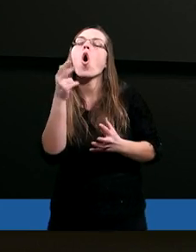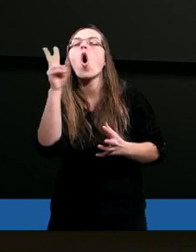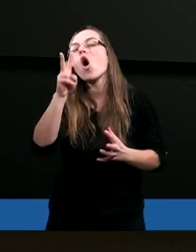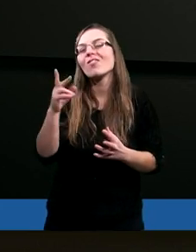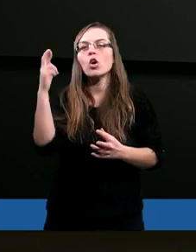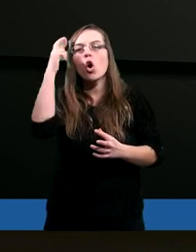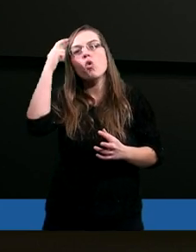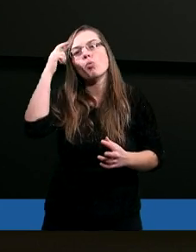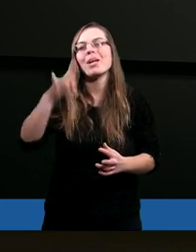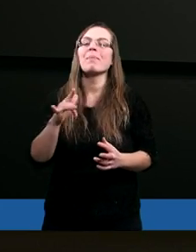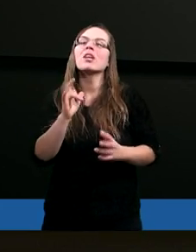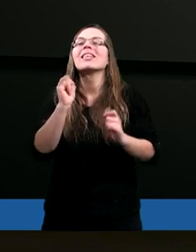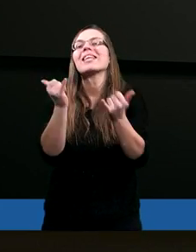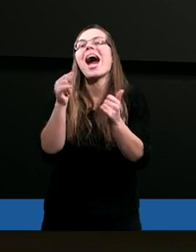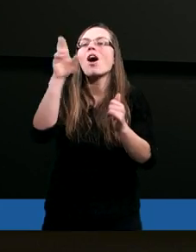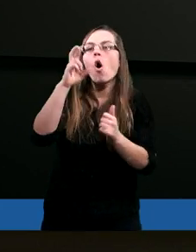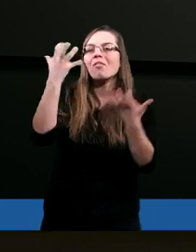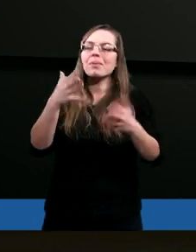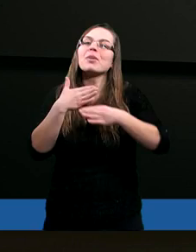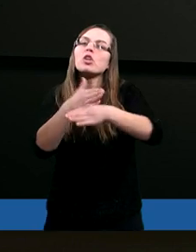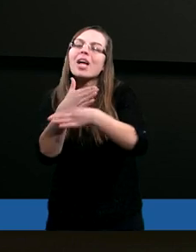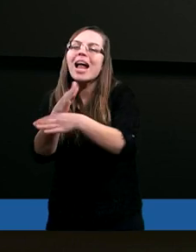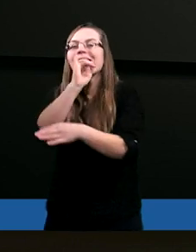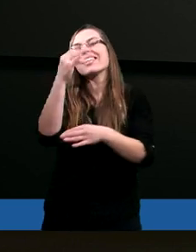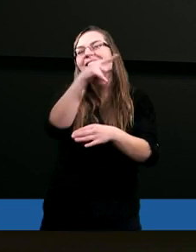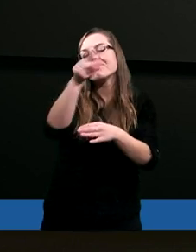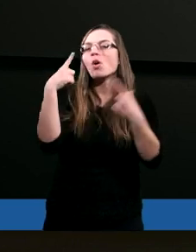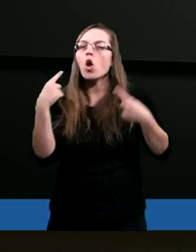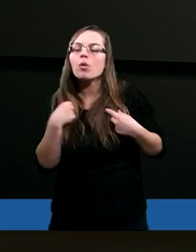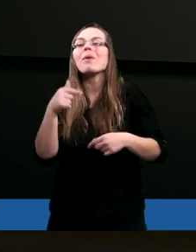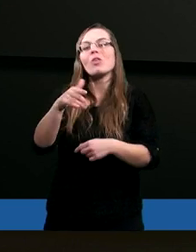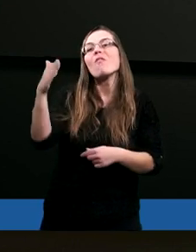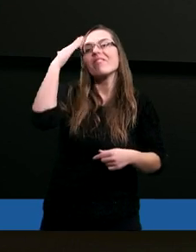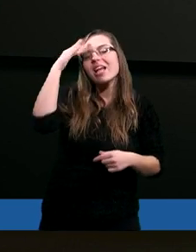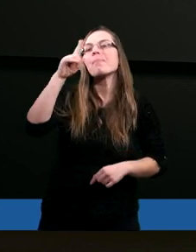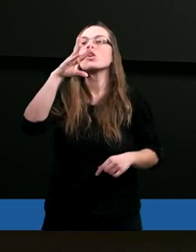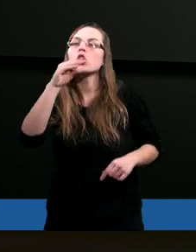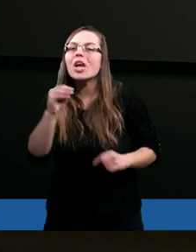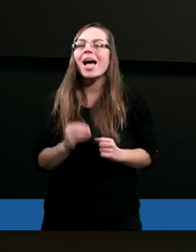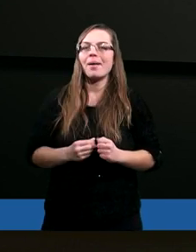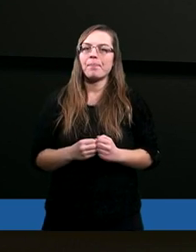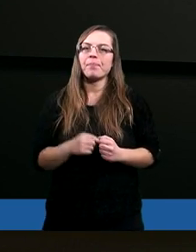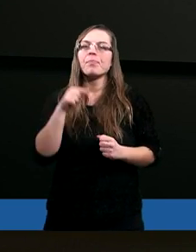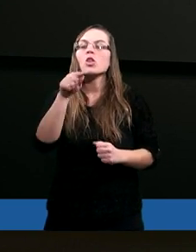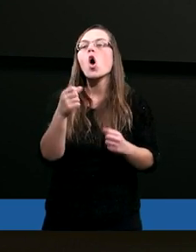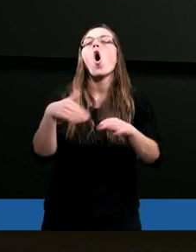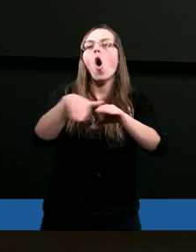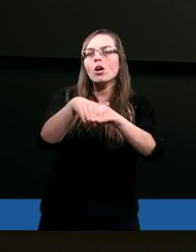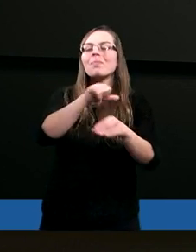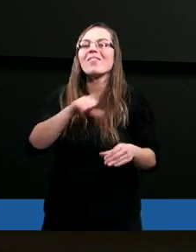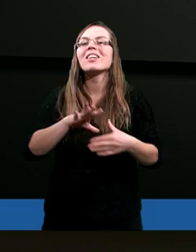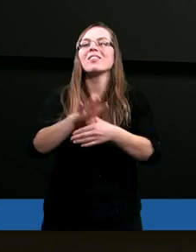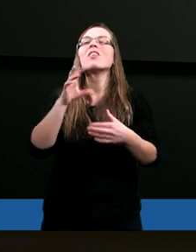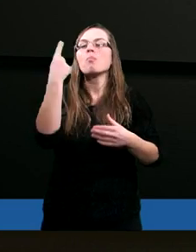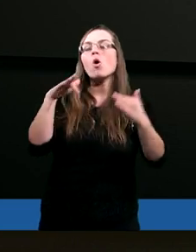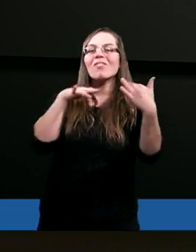rozumiemy, czymkolwiek chcemy się dzielić, to wiemy, że odbywa się to pod